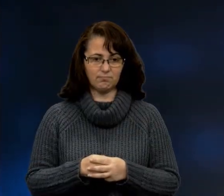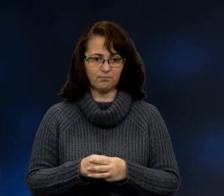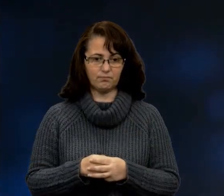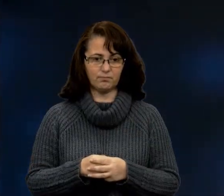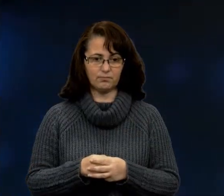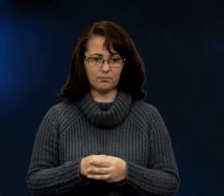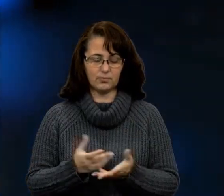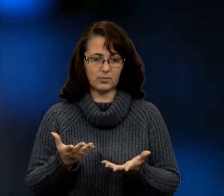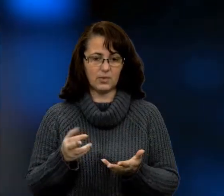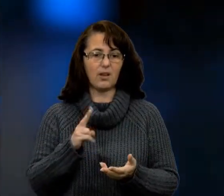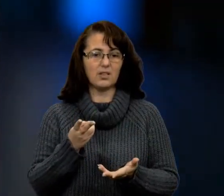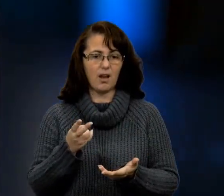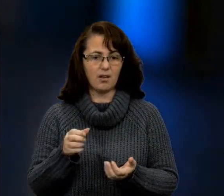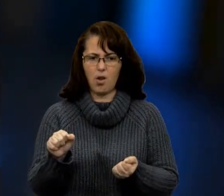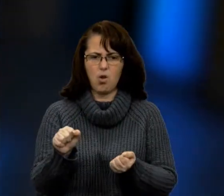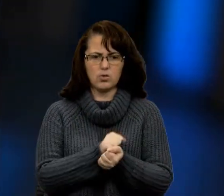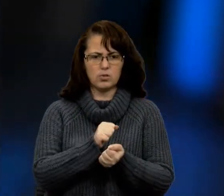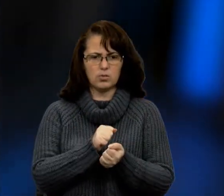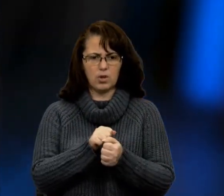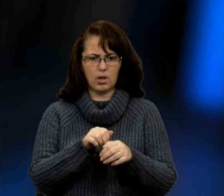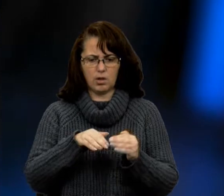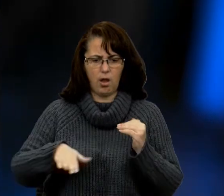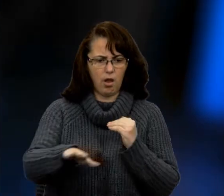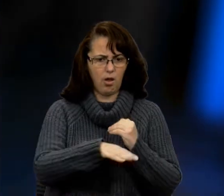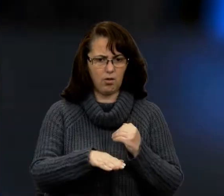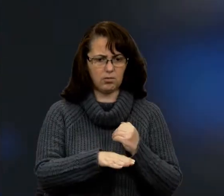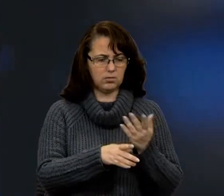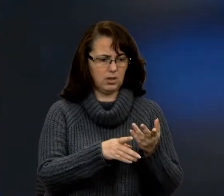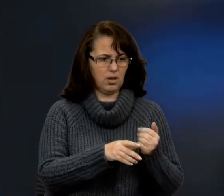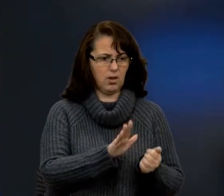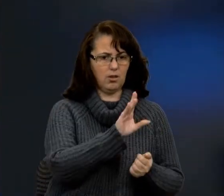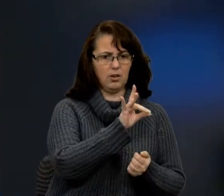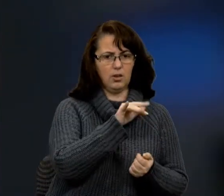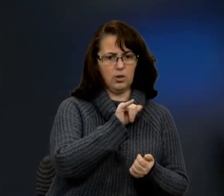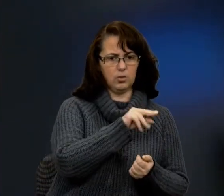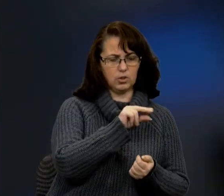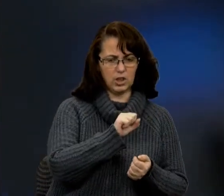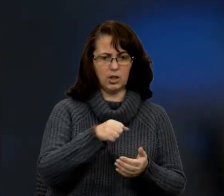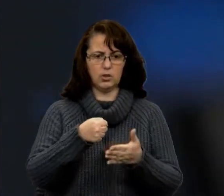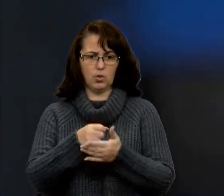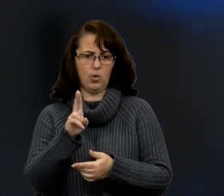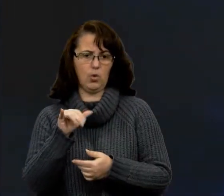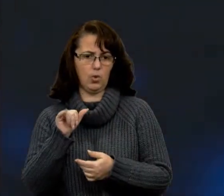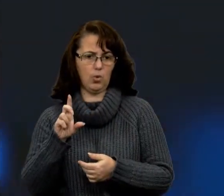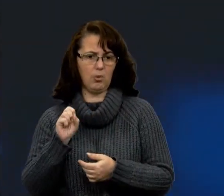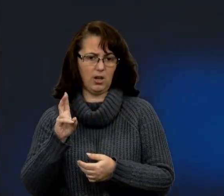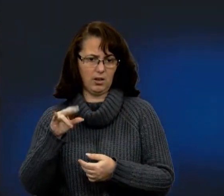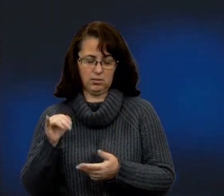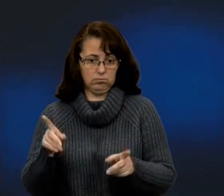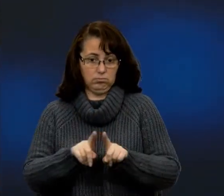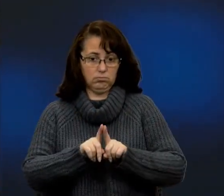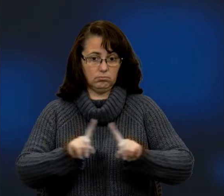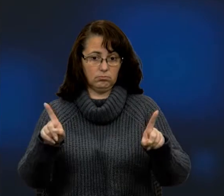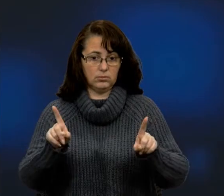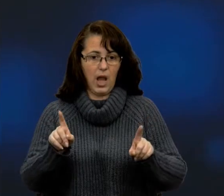посуха, яка охопила територію від Збруча до Північного Кавказу, до Кубані, така якась аномалія,